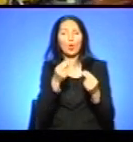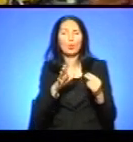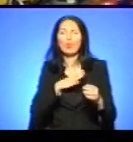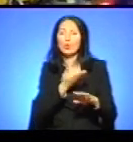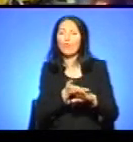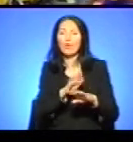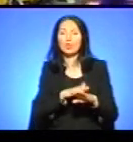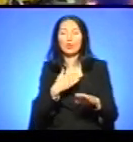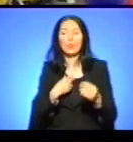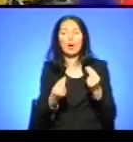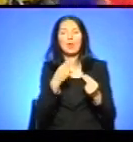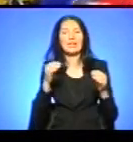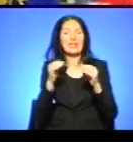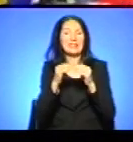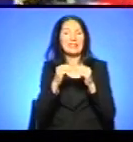в 10.